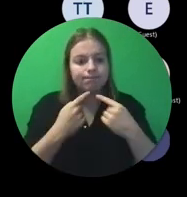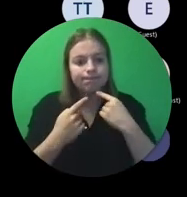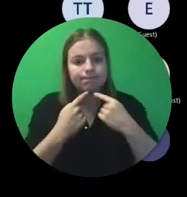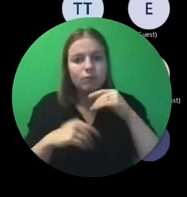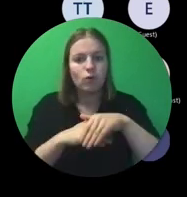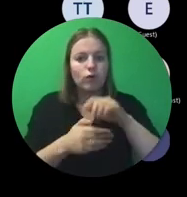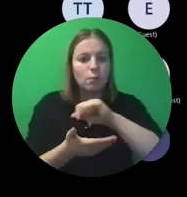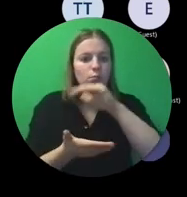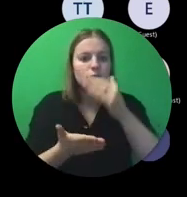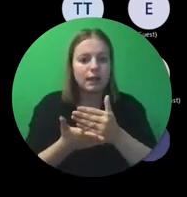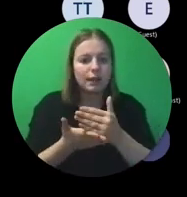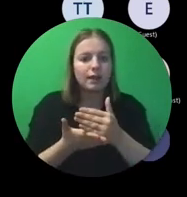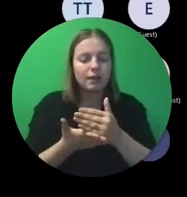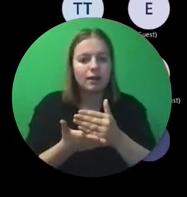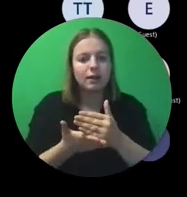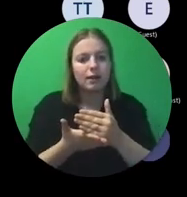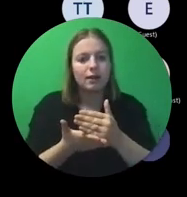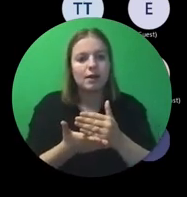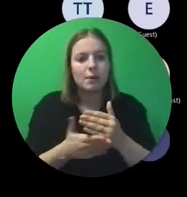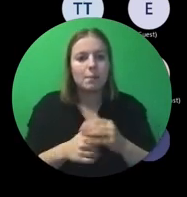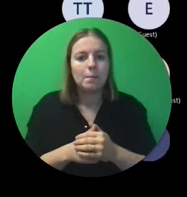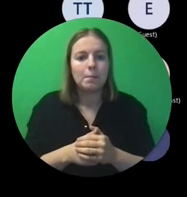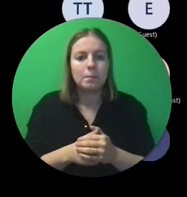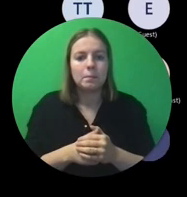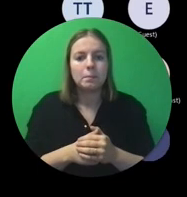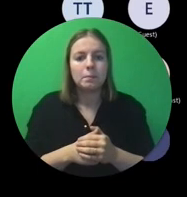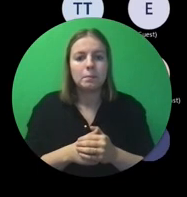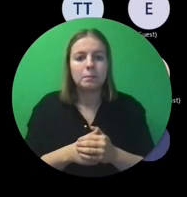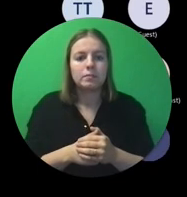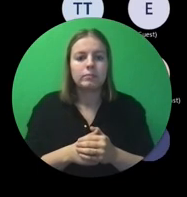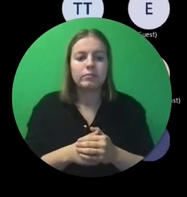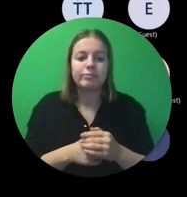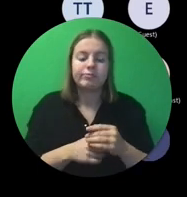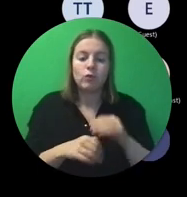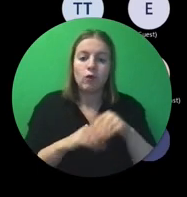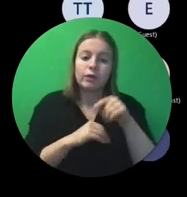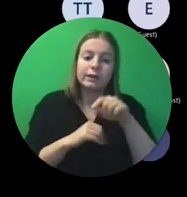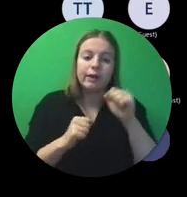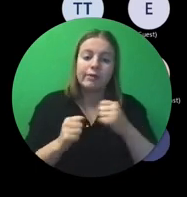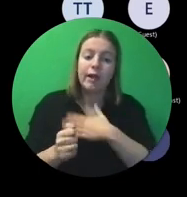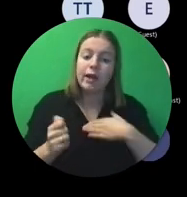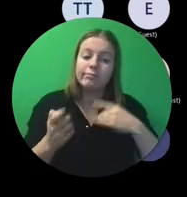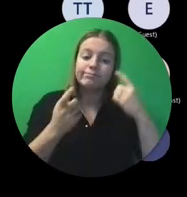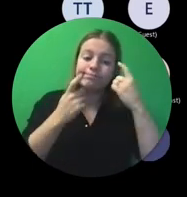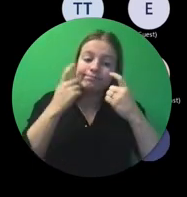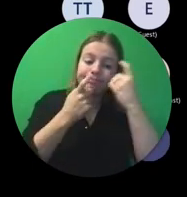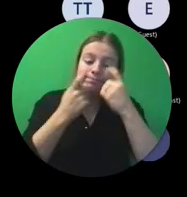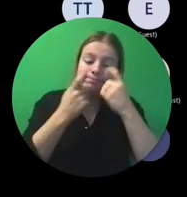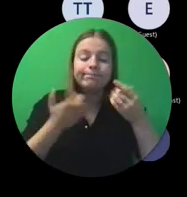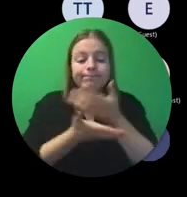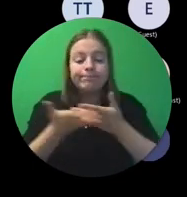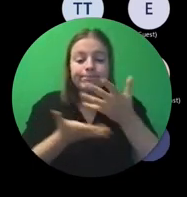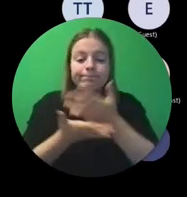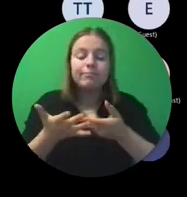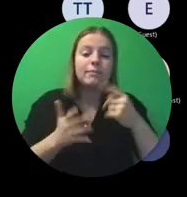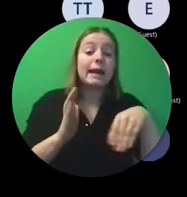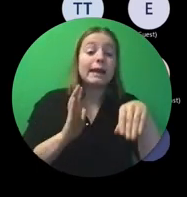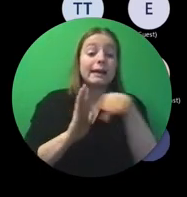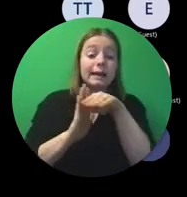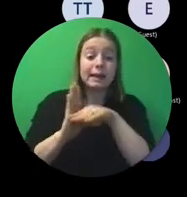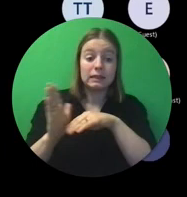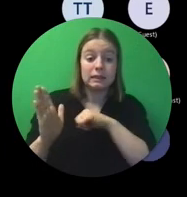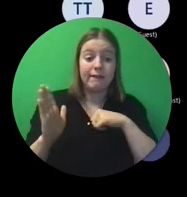onderdeel. Hier kunnen we misschien lang over van gedachten wisselen. Maar de regels erover zijn eigenlijk